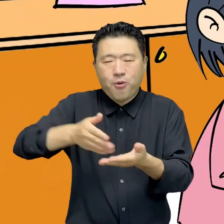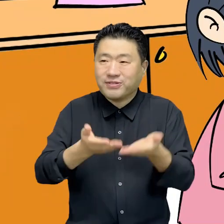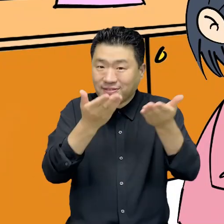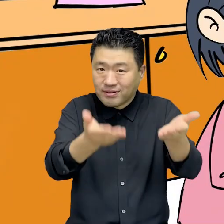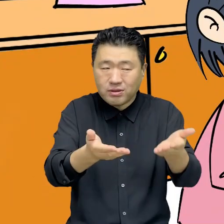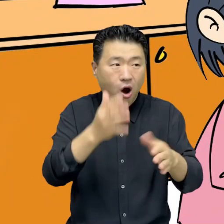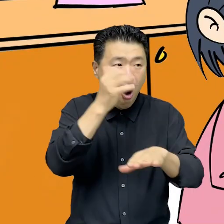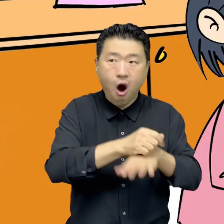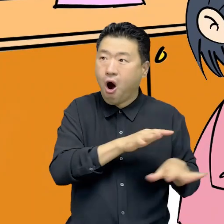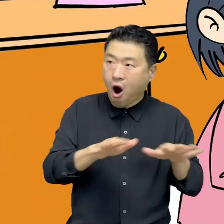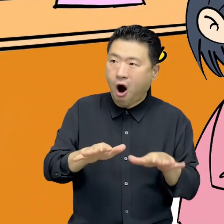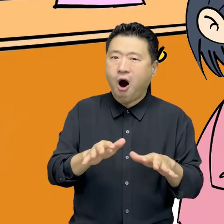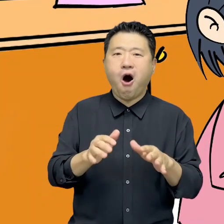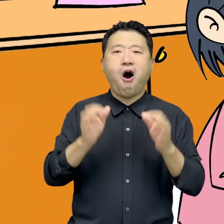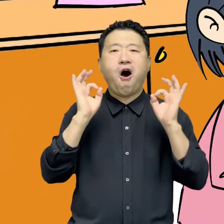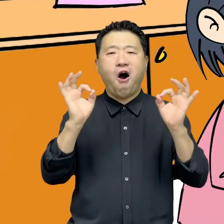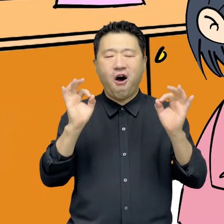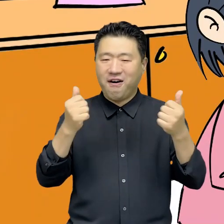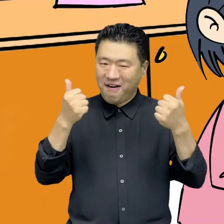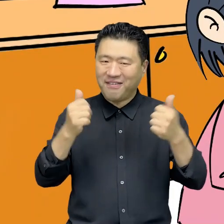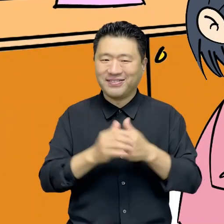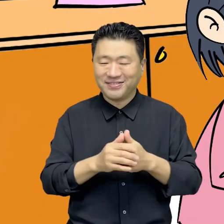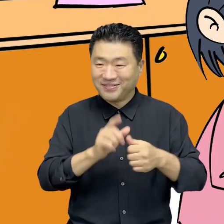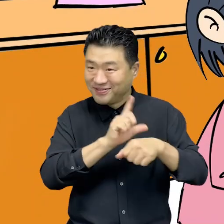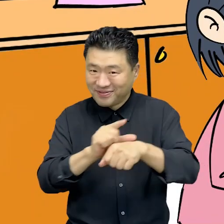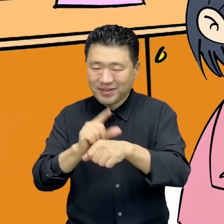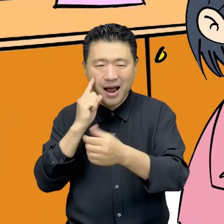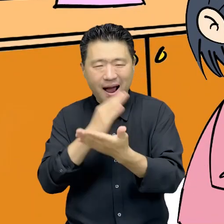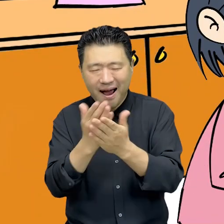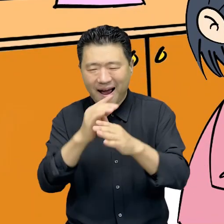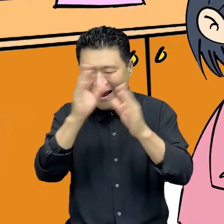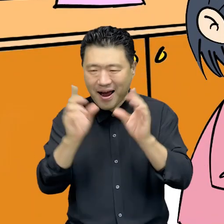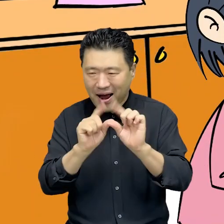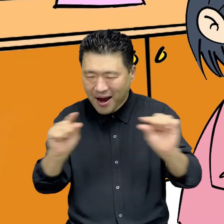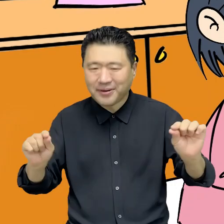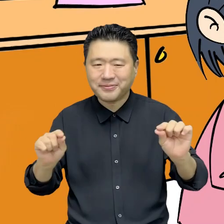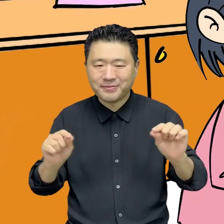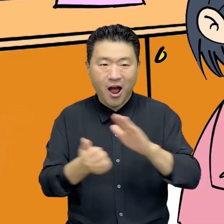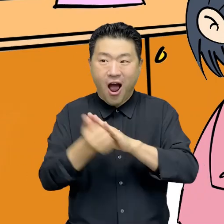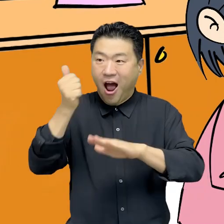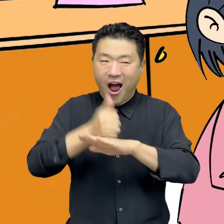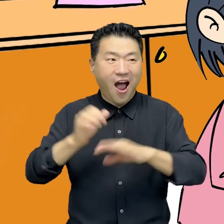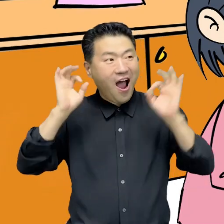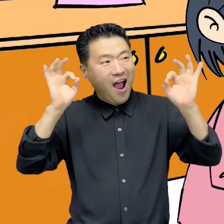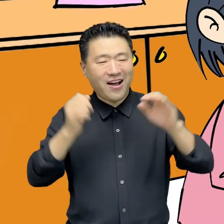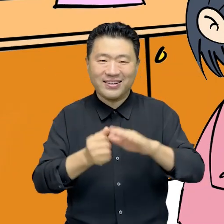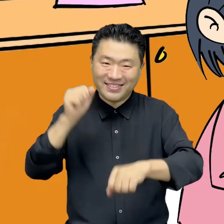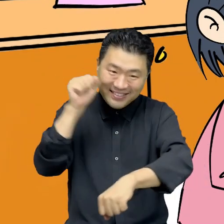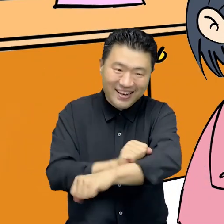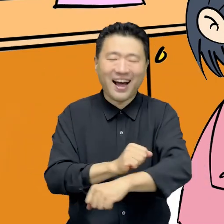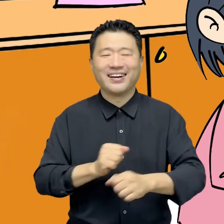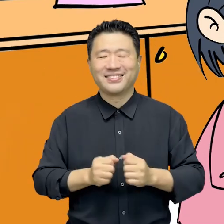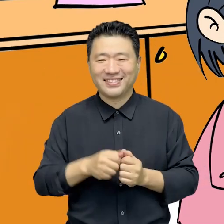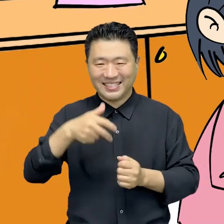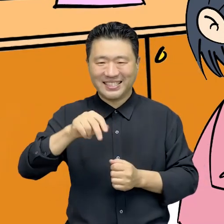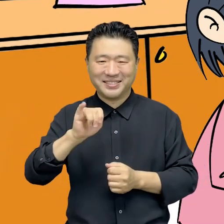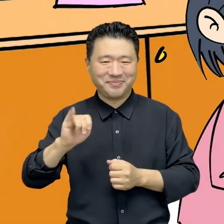결과는 성공이다. 그 이후 여러 가지 음식에 매번 성공을 하는 지민.